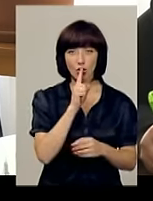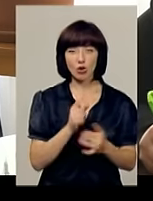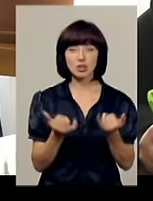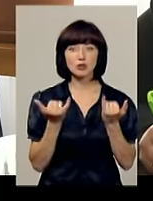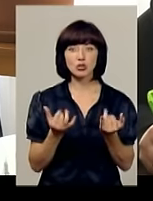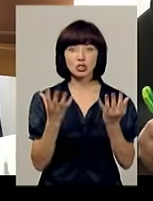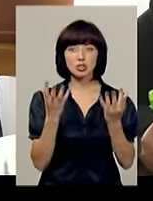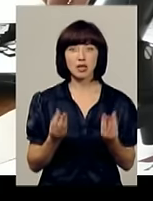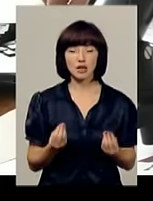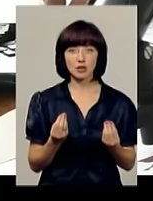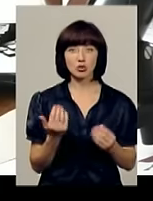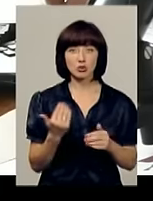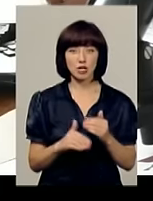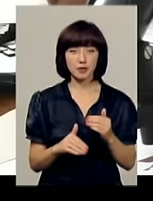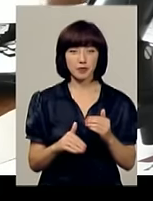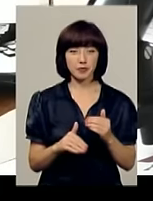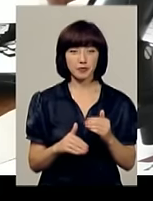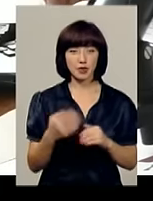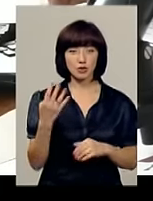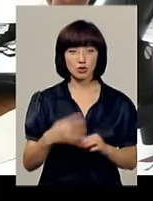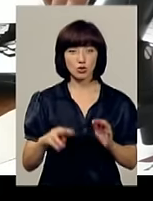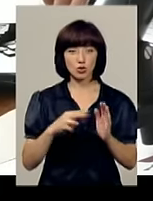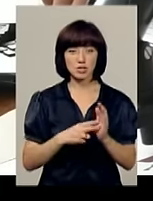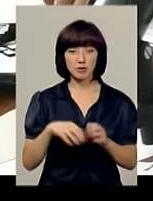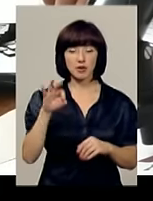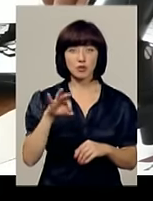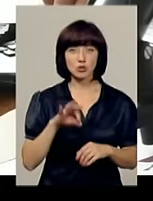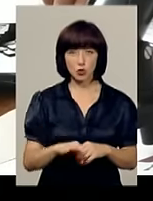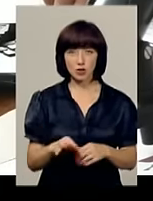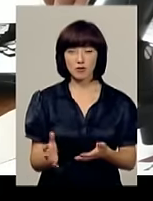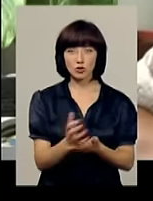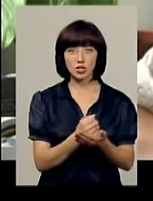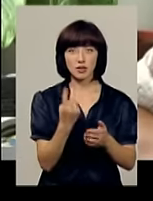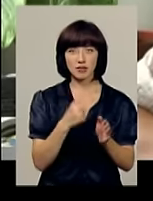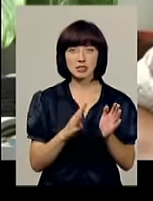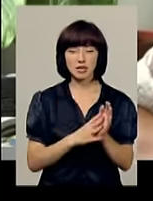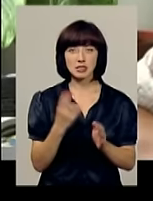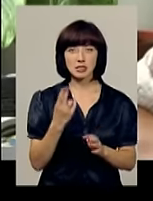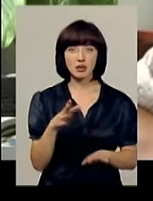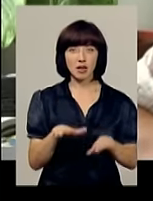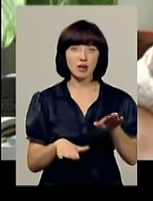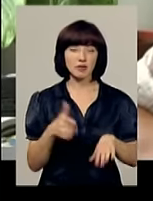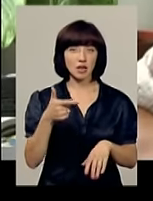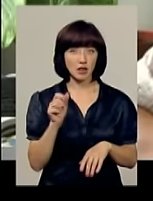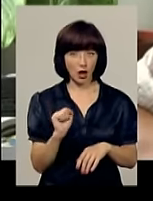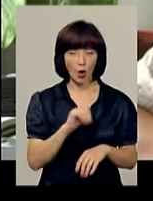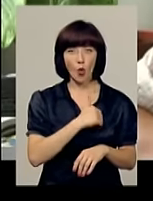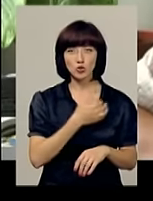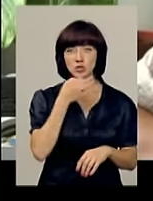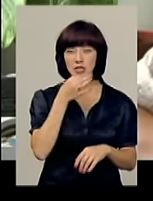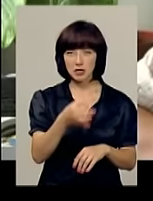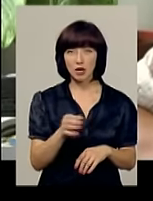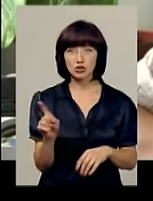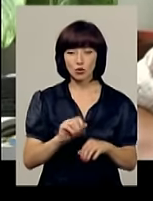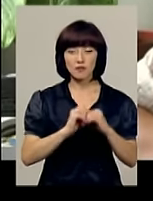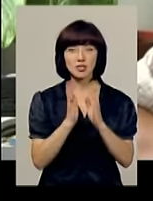сьогодні зібрано 47% вирожайністю 29 сетнерів з гектара. Хочу сказати,